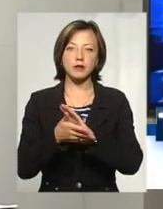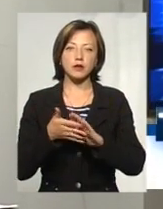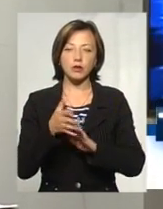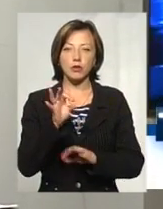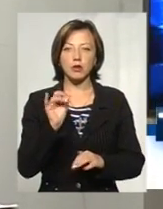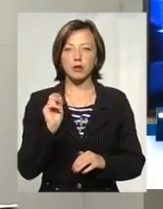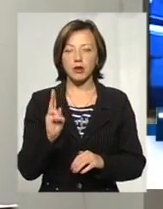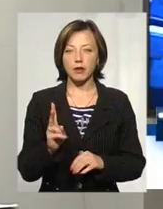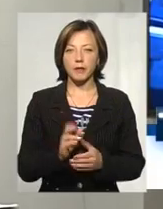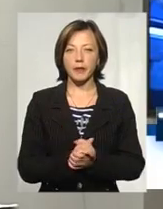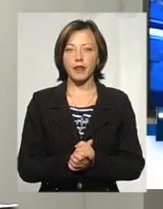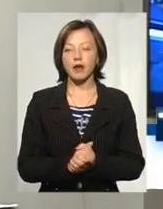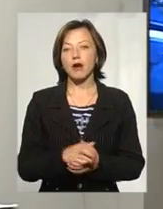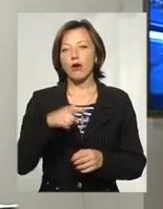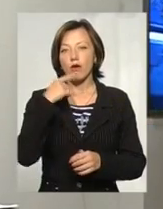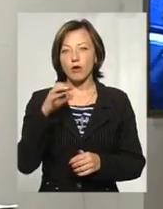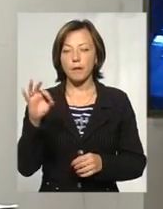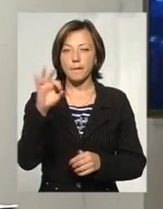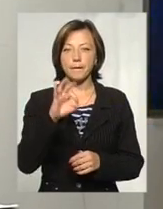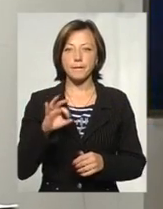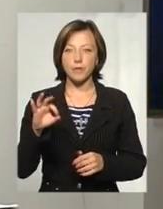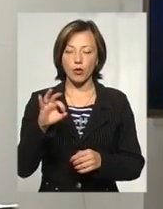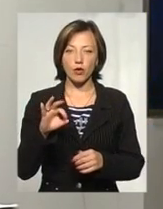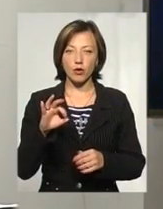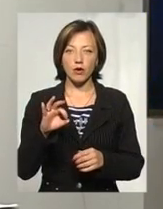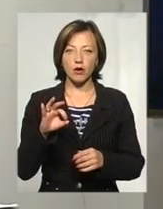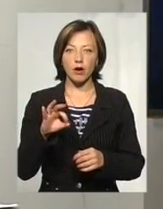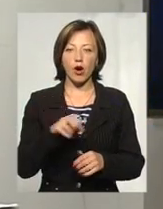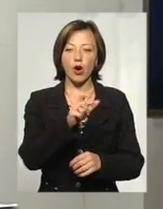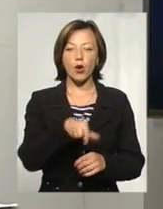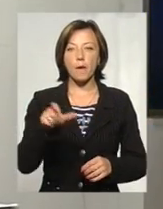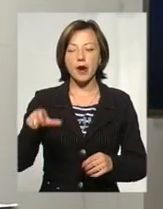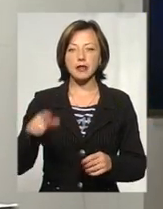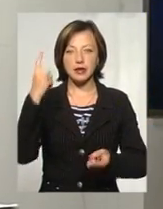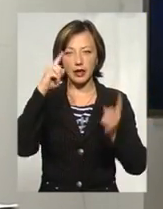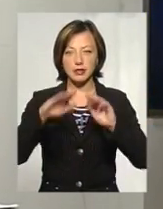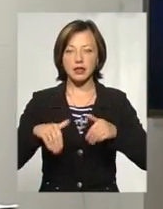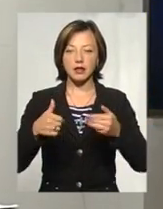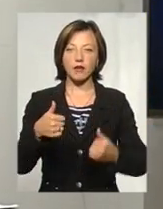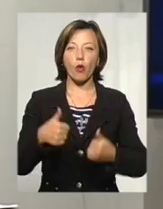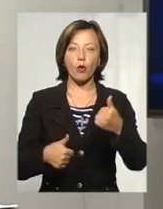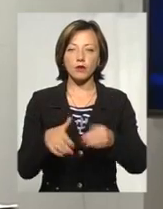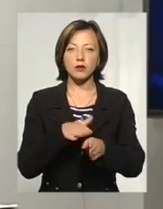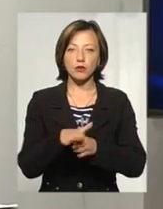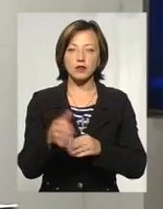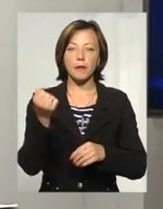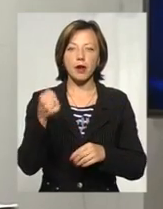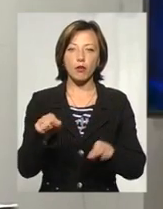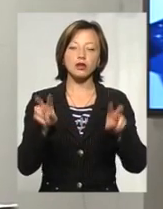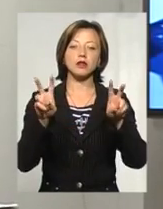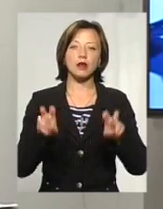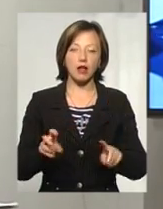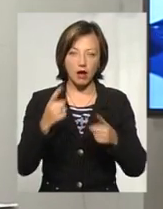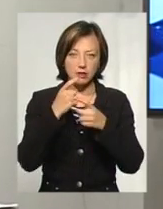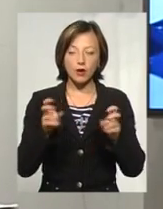жестову мову Ольга Рибак. Говоримо сьогодні у цій студії про громадські ініціативи. Конкурс відбувся, переможці названі.